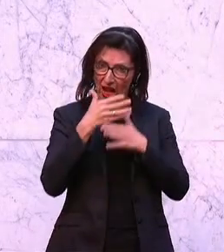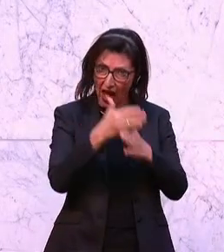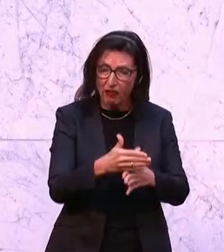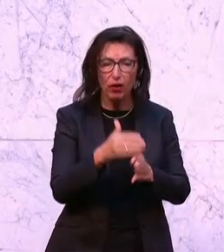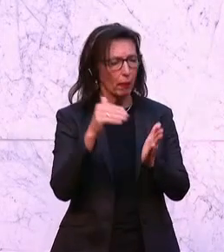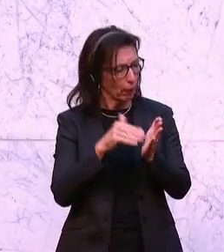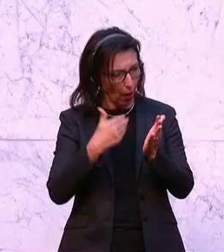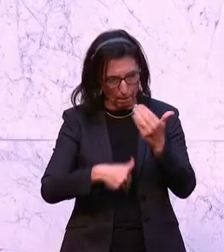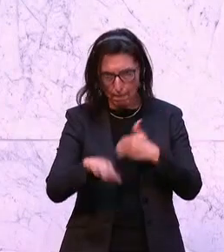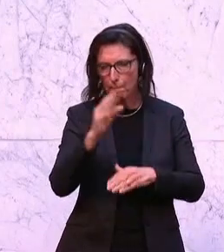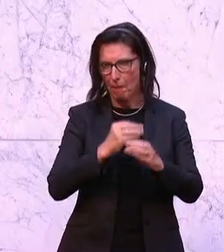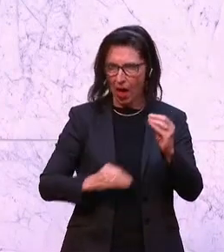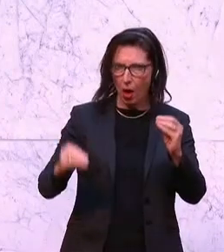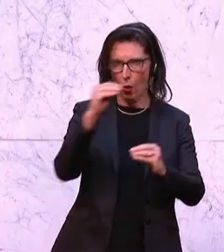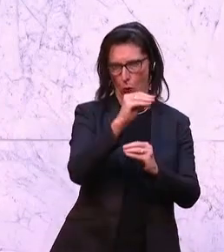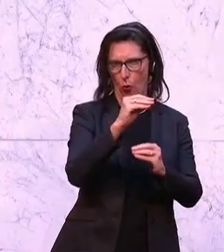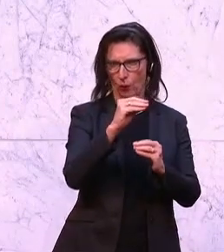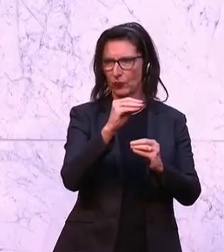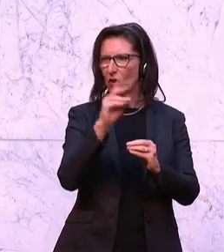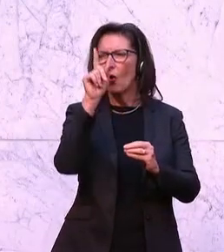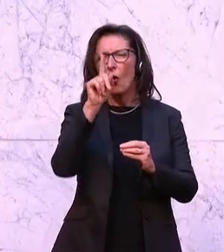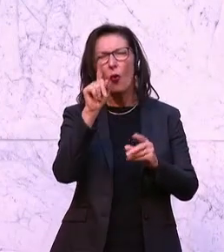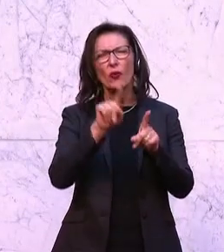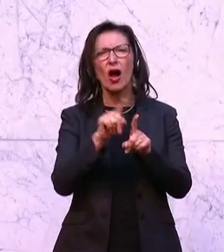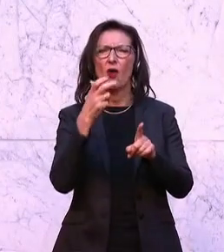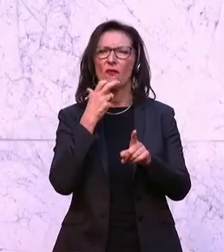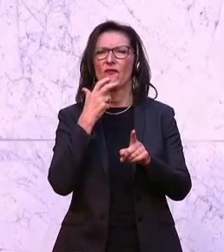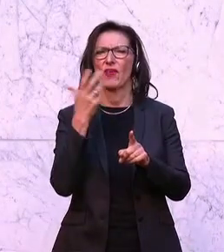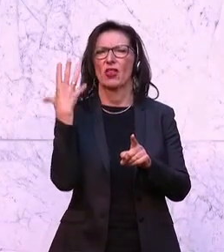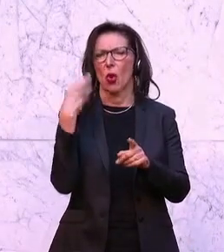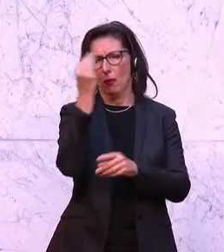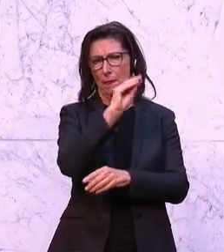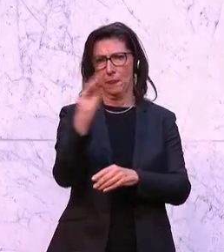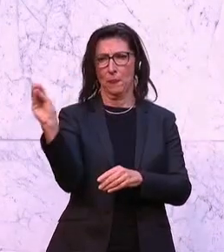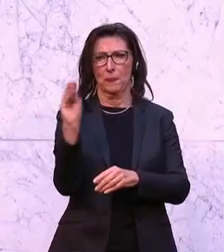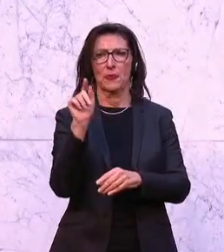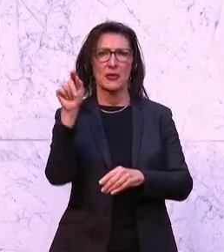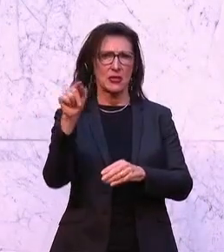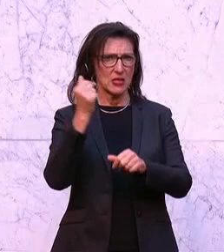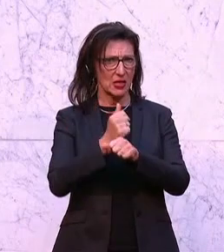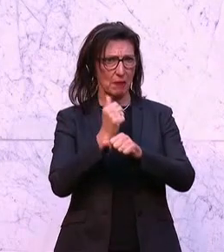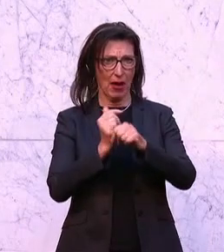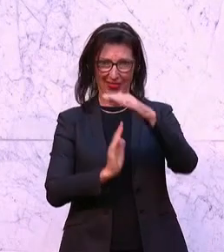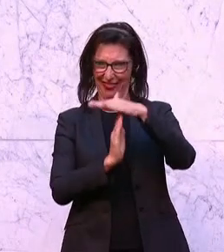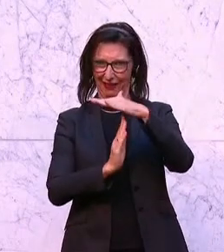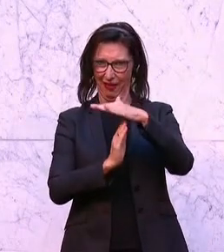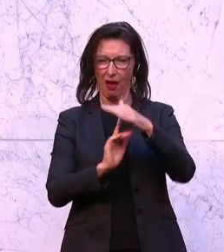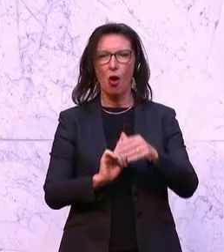die Runden kommen. Und was ich auch noch einmal darauf hinweisen möchte, sie haben diesen Deckel eingezogen bei der